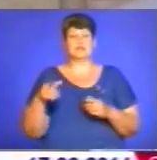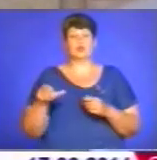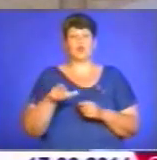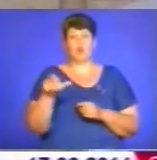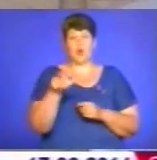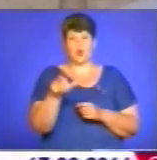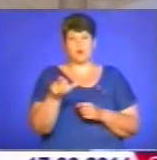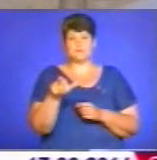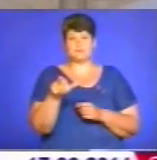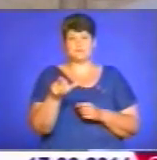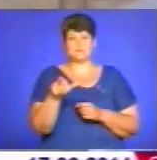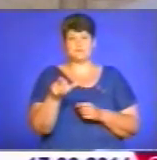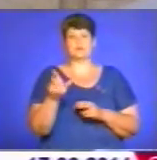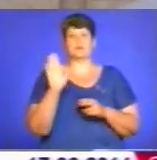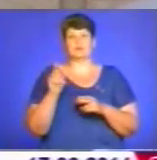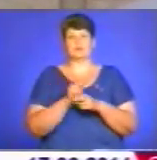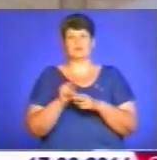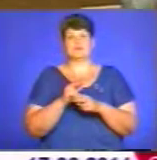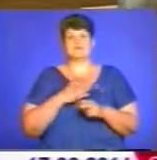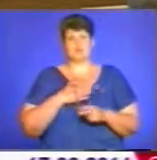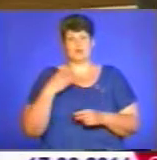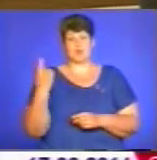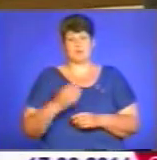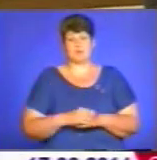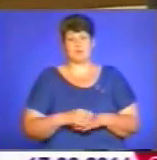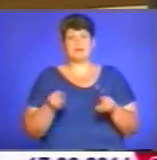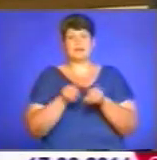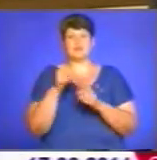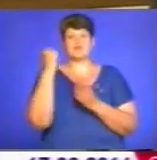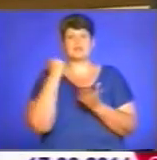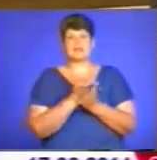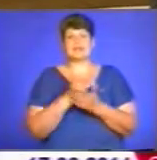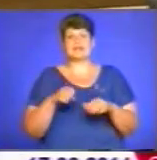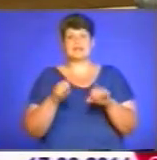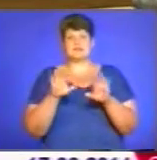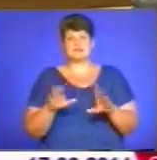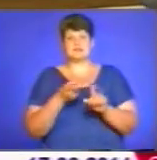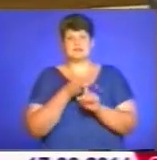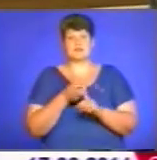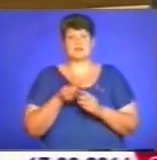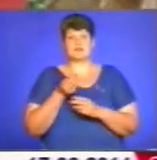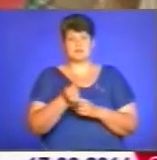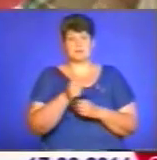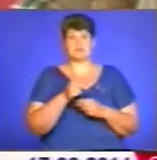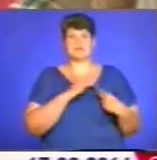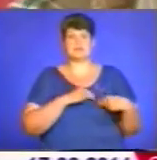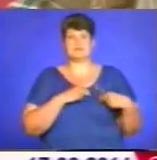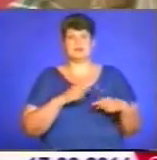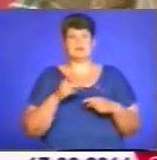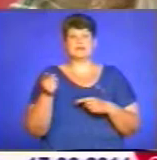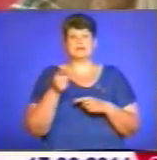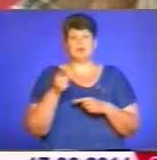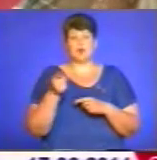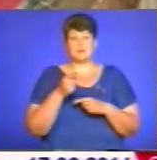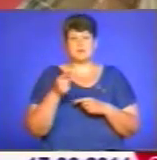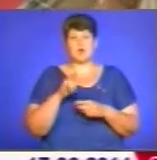ремонтуватись в нашій області. Також ухвалили рішення, що стосується виплат працівникам Тернопільського аеропорту і